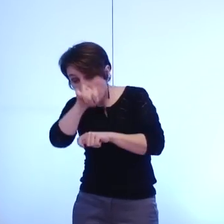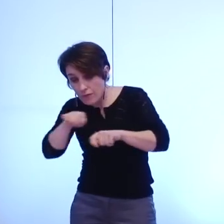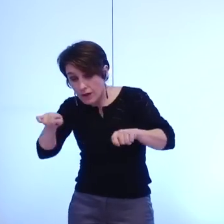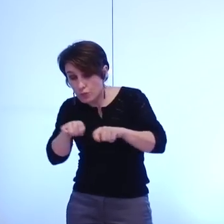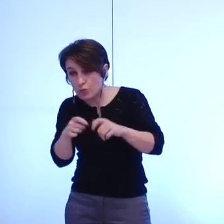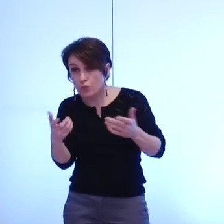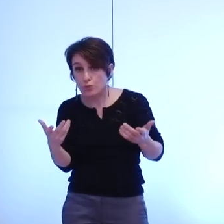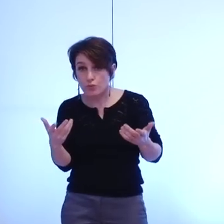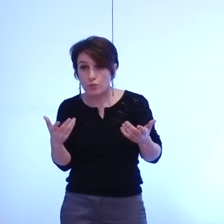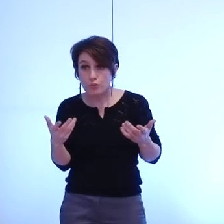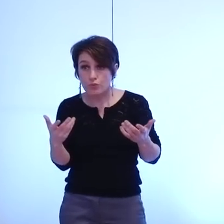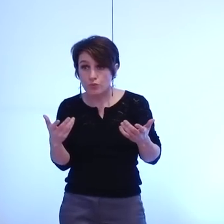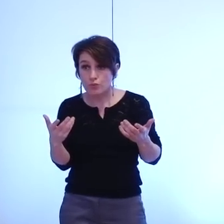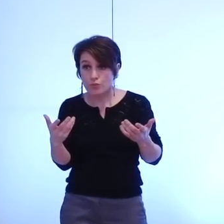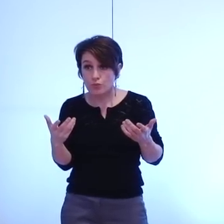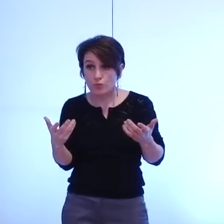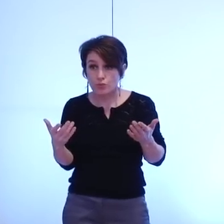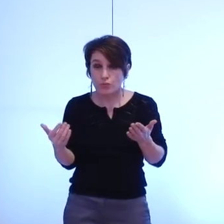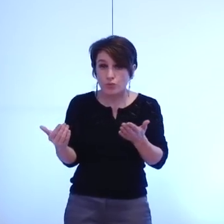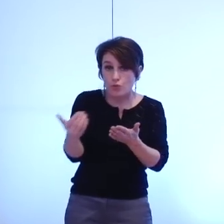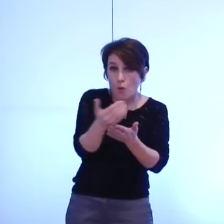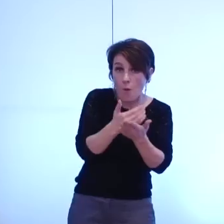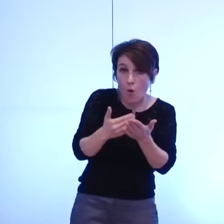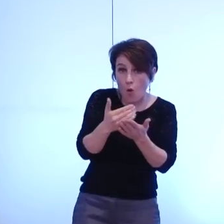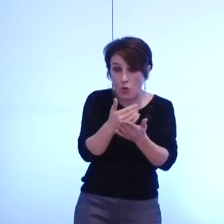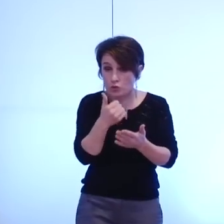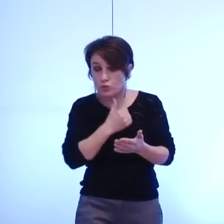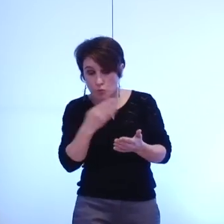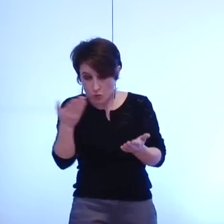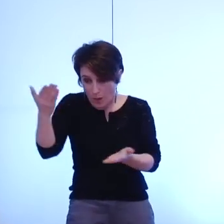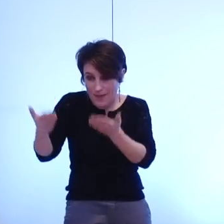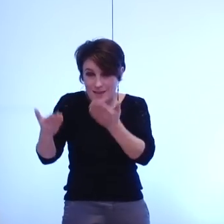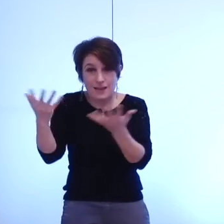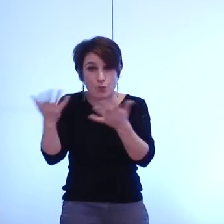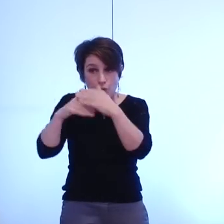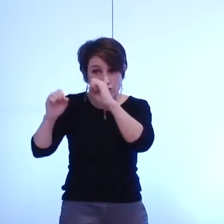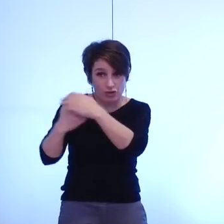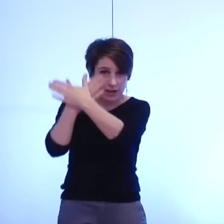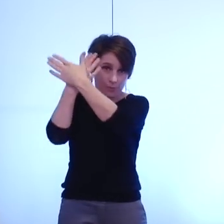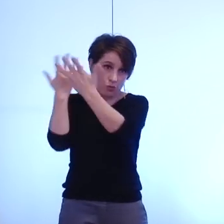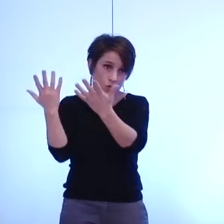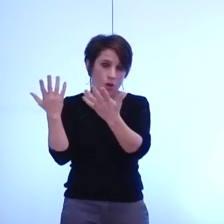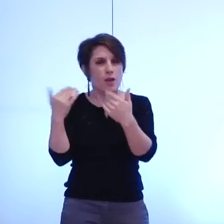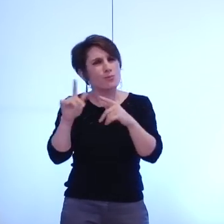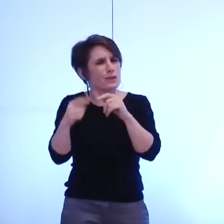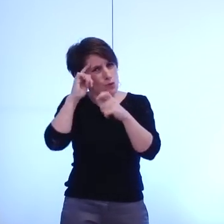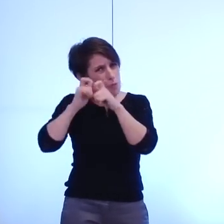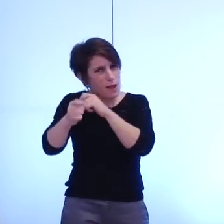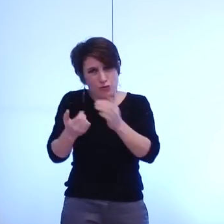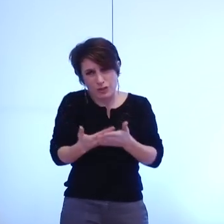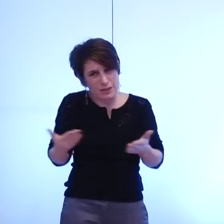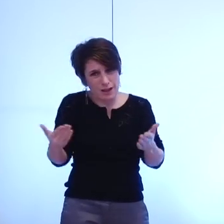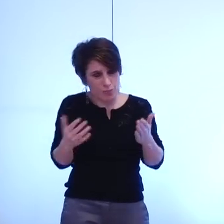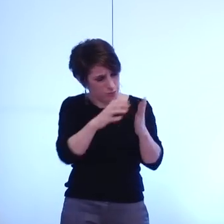les ressources à équilibrer vis-à-vis de la métropole pour les compétences transférées avec une logique assez simple qui est explicitée d'ailleurs